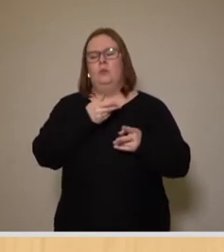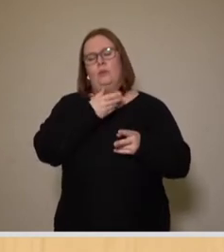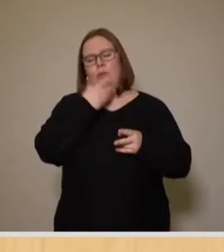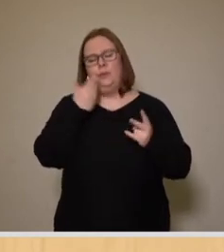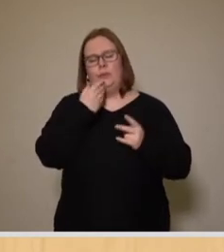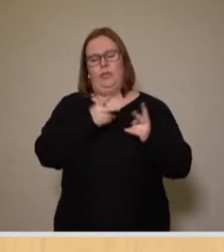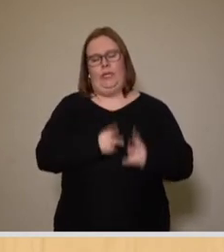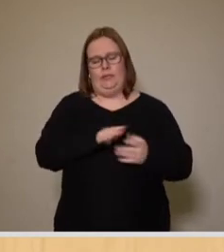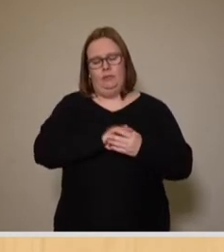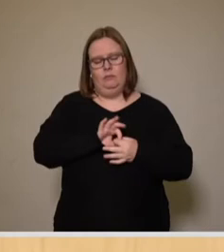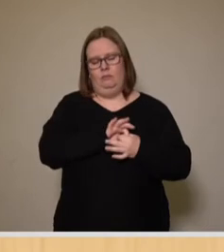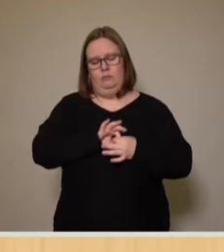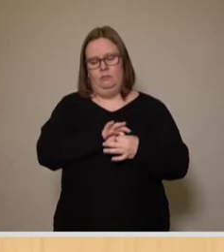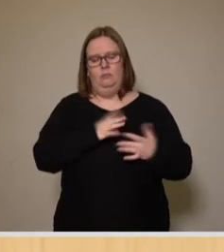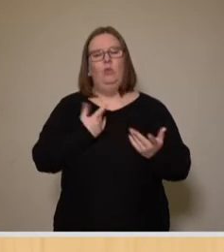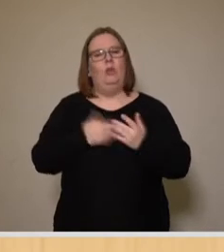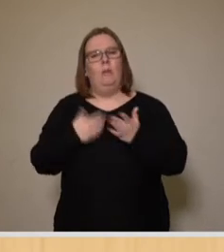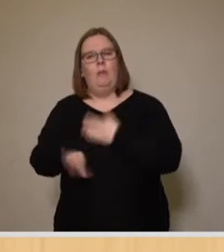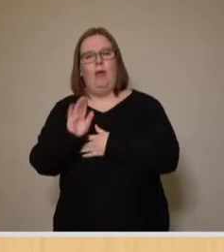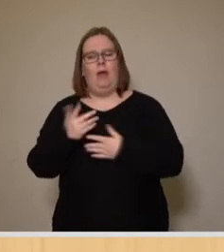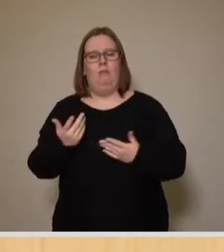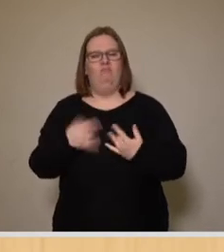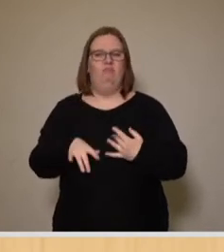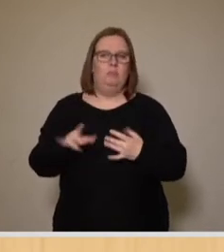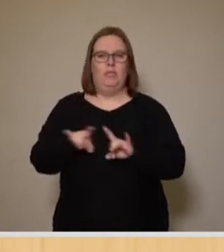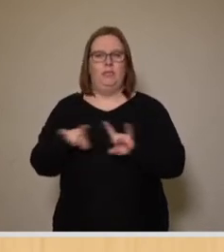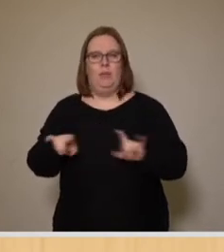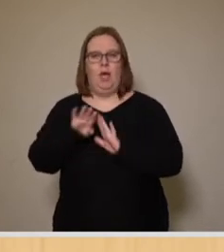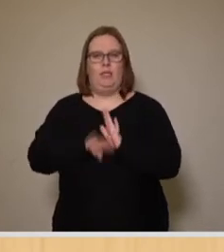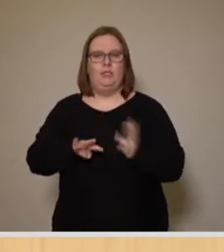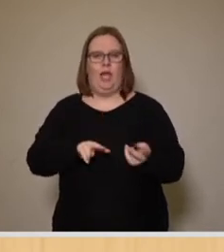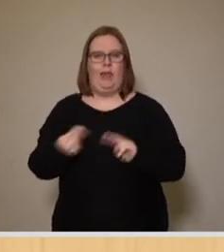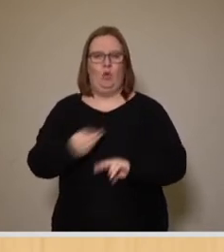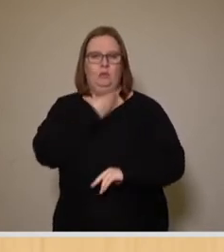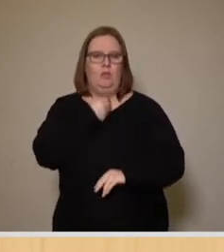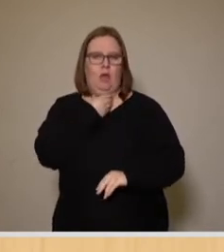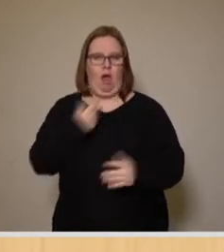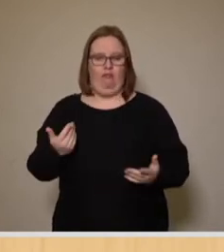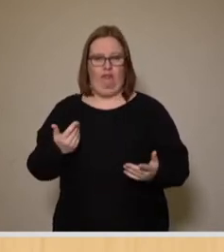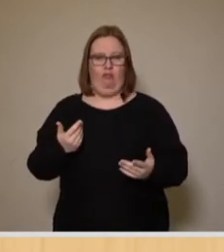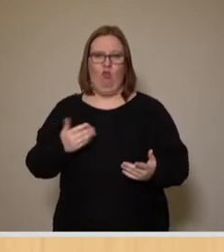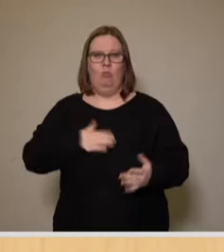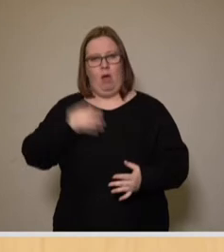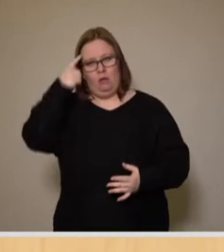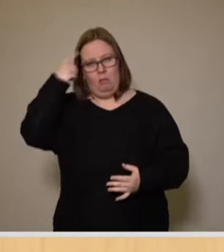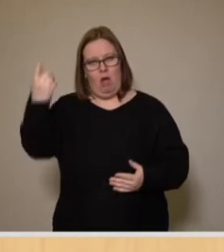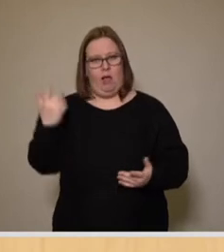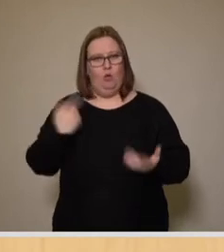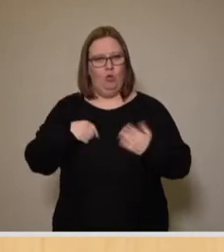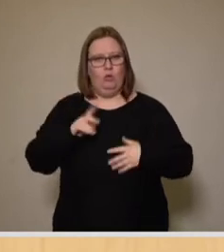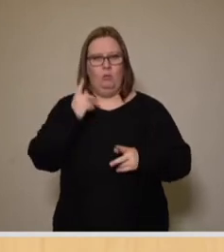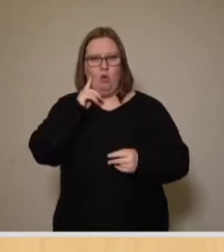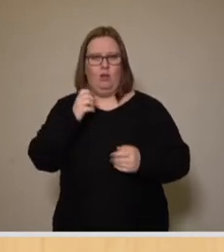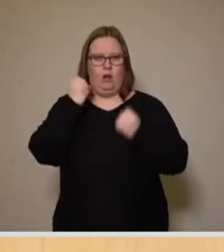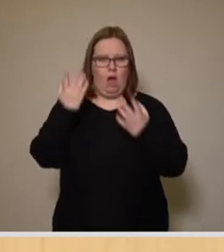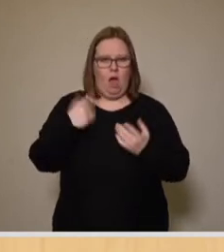Stadt Dresden besteht, sondern eher im Thema gesetzlicher Änderungsbedarf. Meines Erachtens zeigt die Kompliziertheit